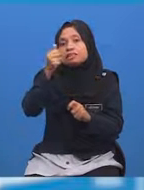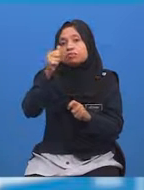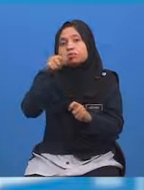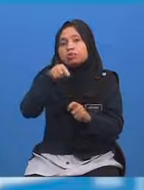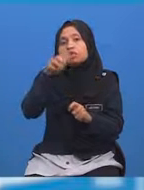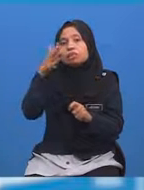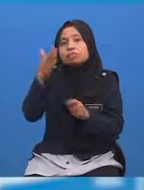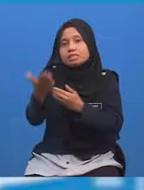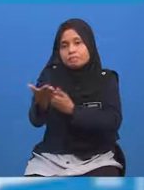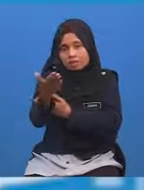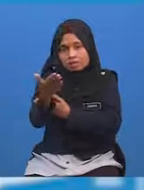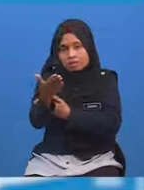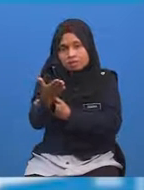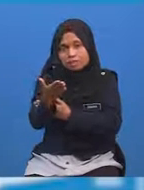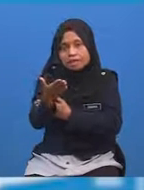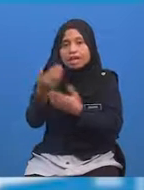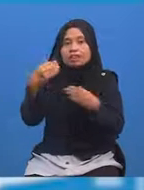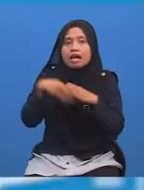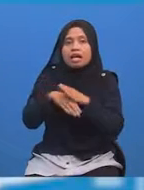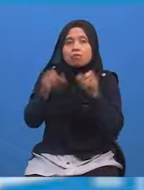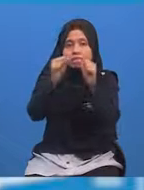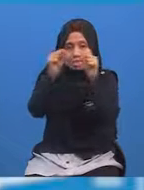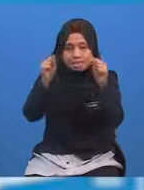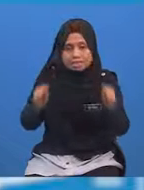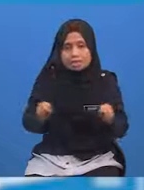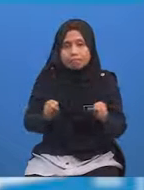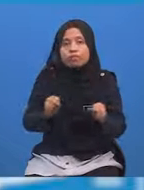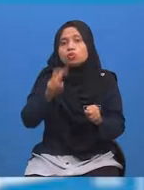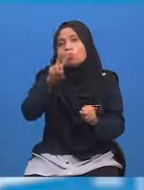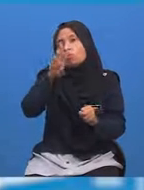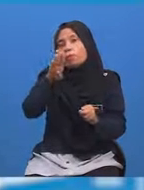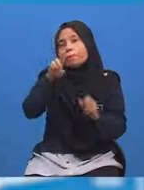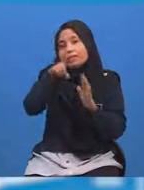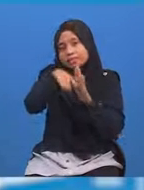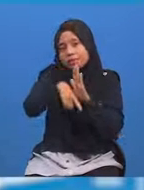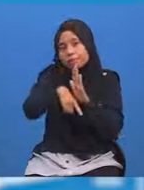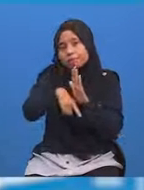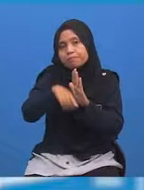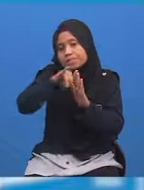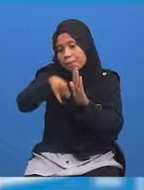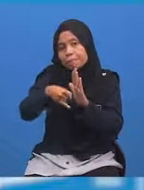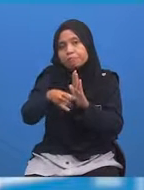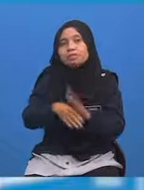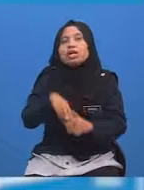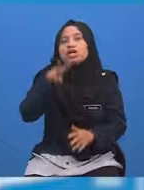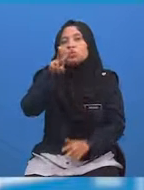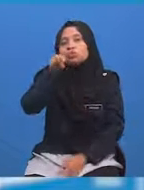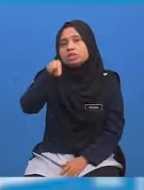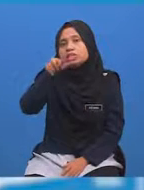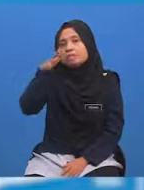pagi Kedalam sistem 24 jam 2.15